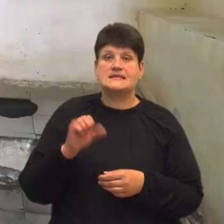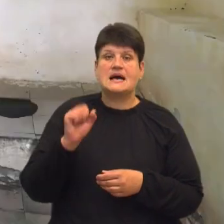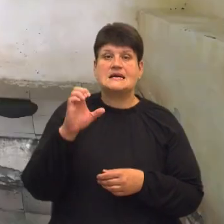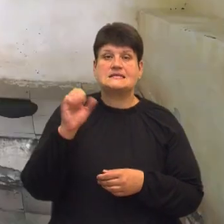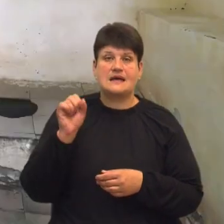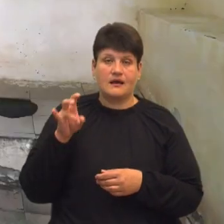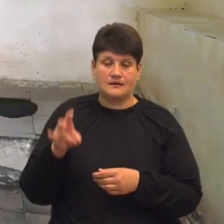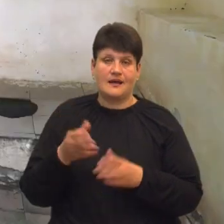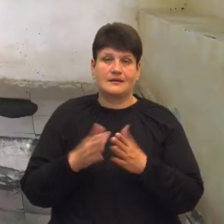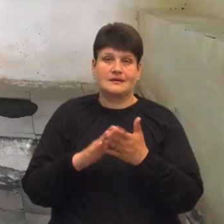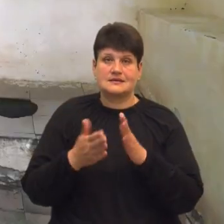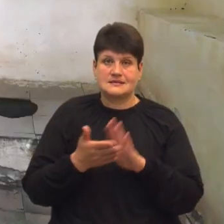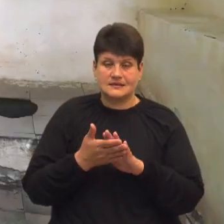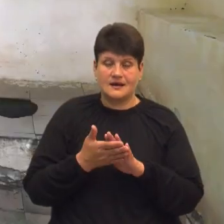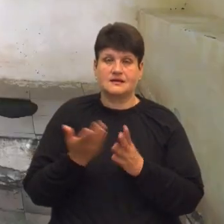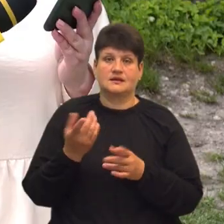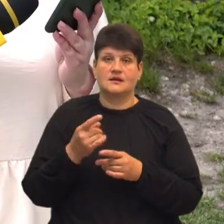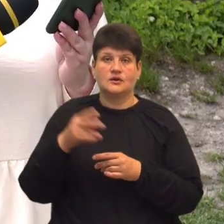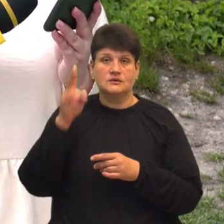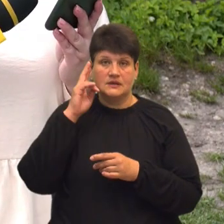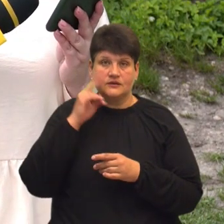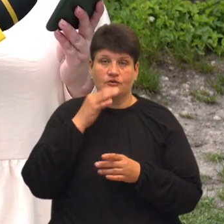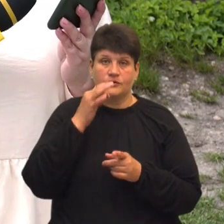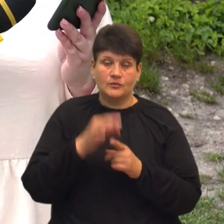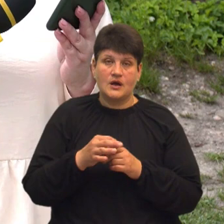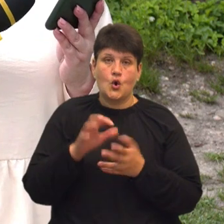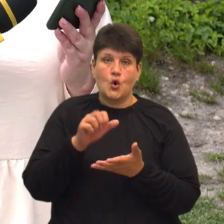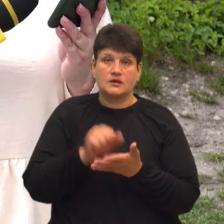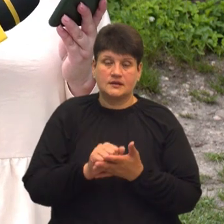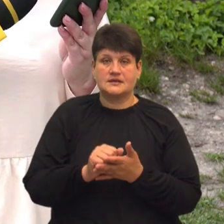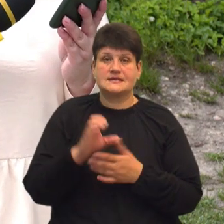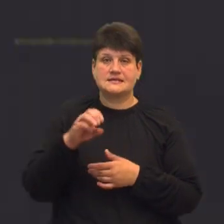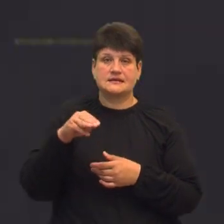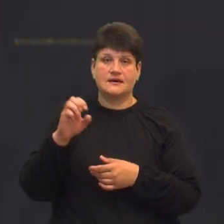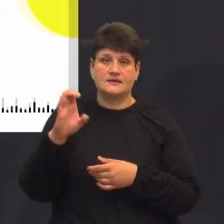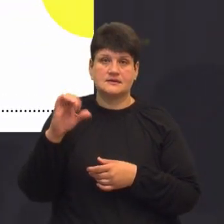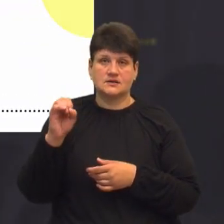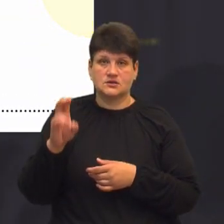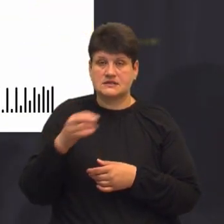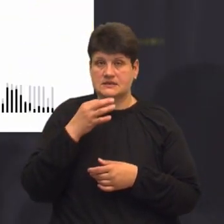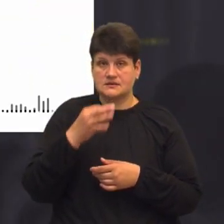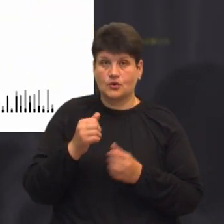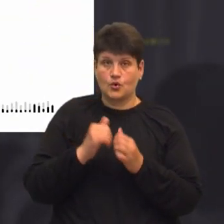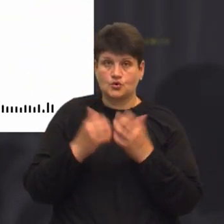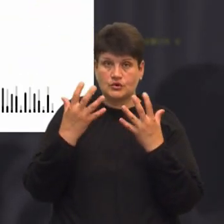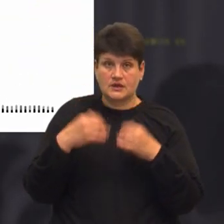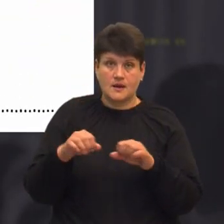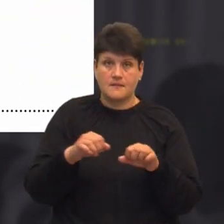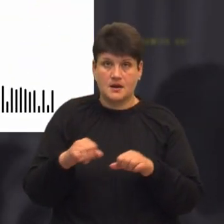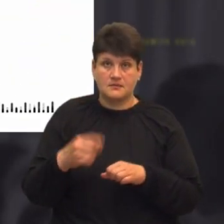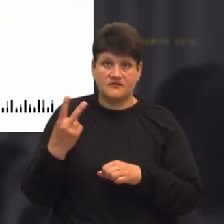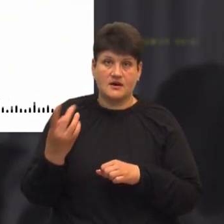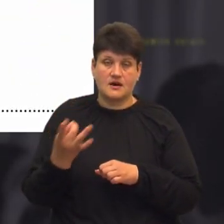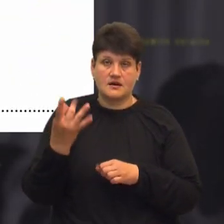вбиральні на Дальньому пляжі відповідає орендар Олександр Івасишин. Телефоном чоловік розповів. Він кожного дня прибирається, він два рази в день.